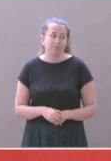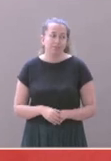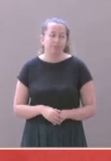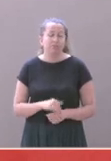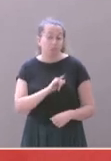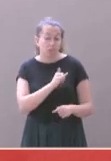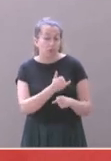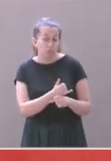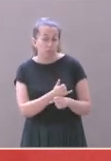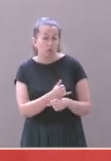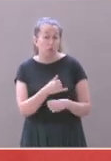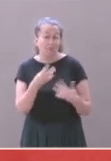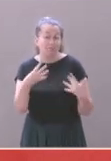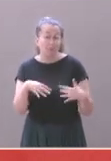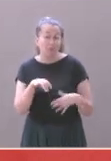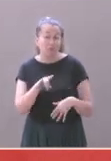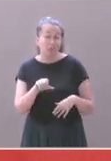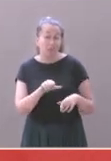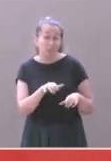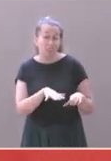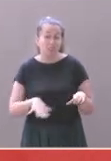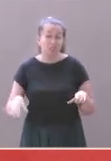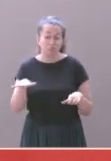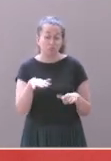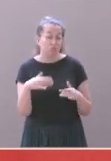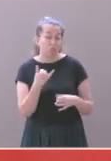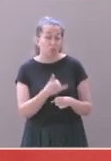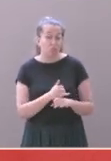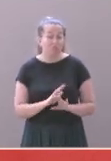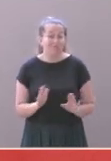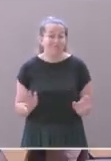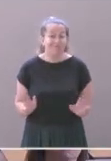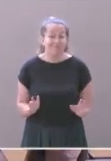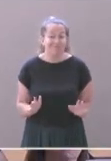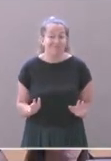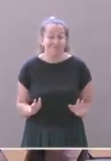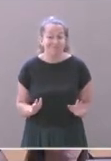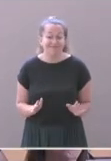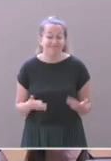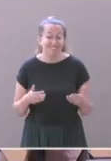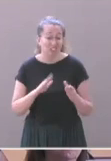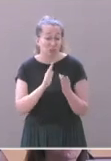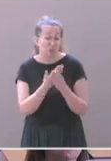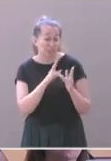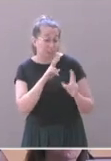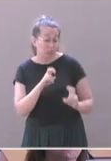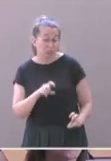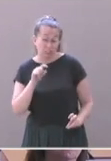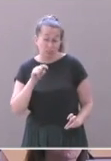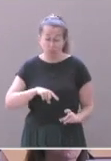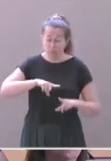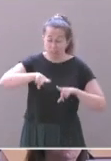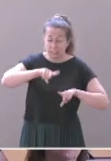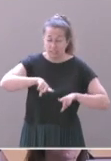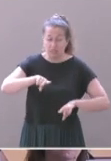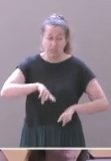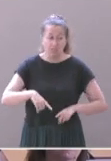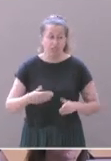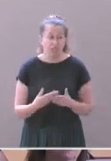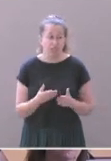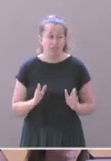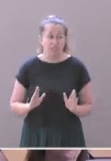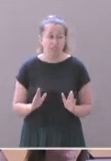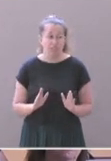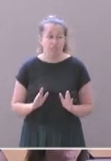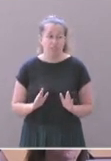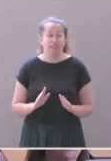qu'il s'agit de 19 hectares qui vont être remis en cause. Donc quand on étudie un dossier, on l'étudie de près, c'est plutôt mon habitude. Il n